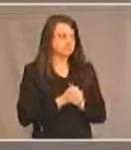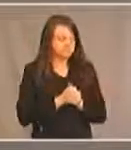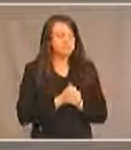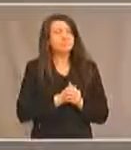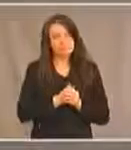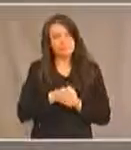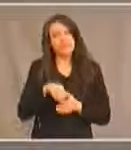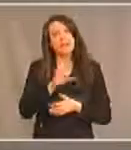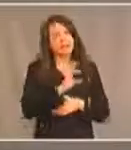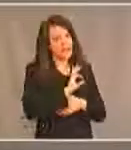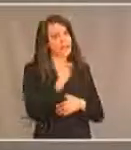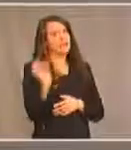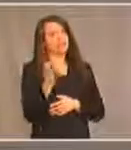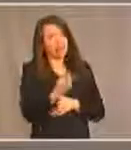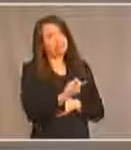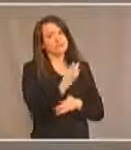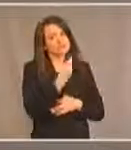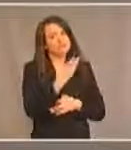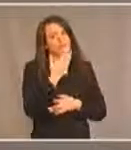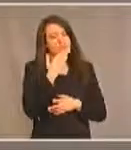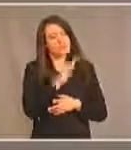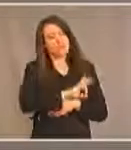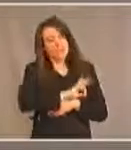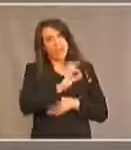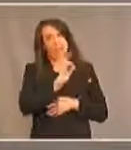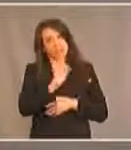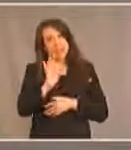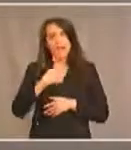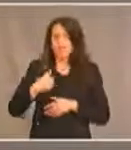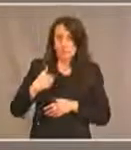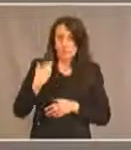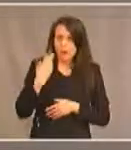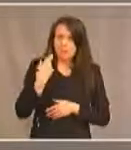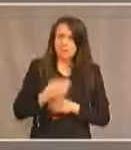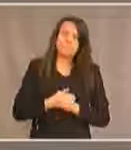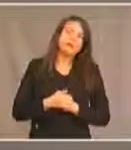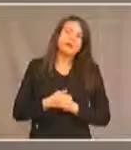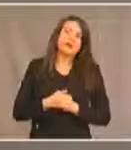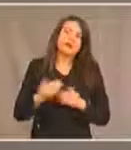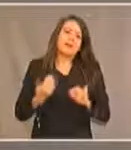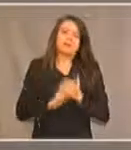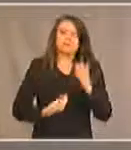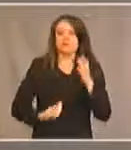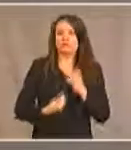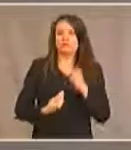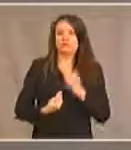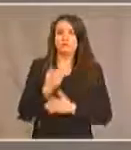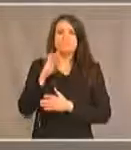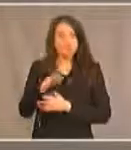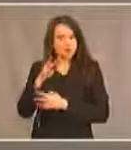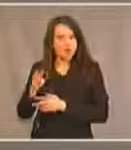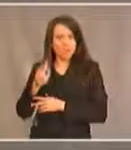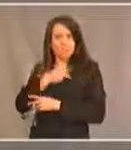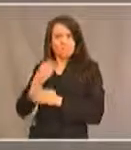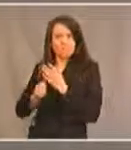Excellente question. Excellente. Parce que la Nouvelle-Écoche aussi a